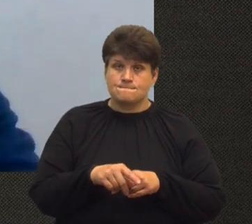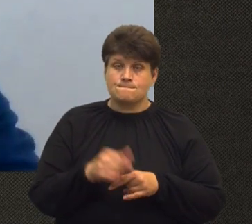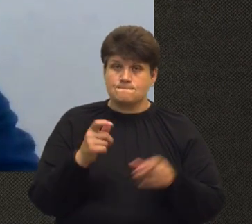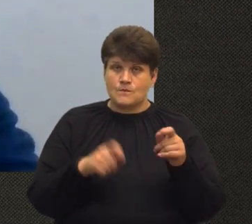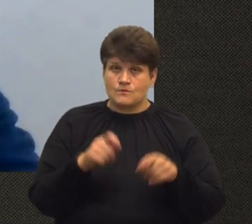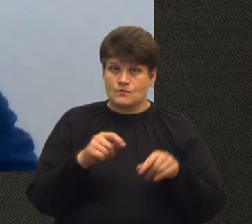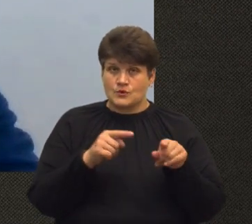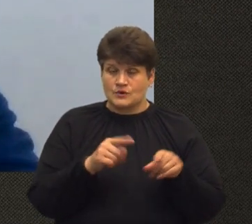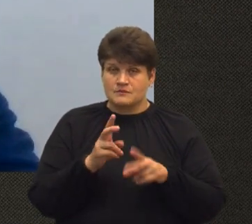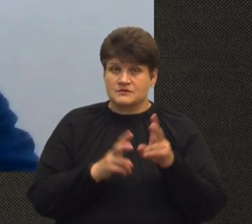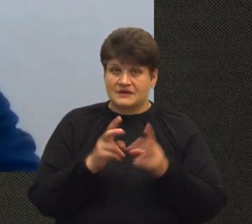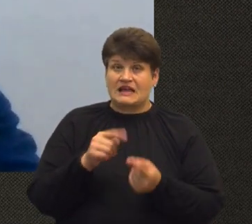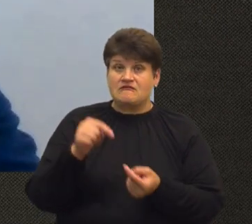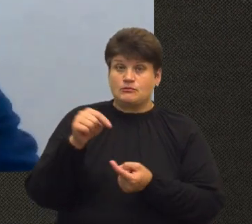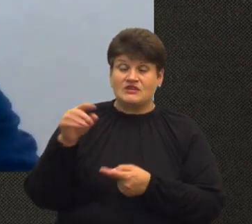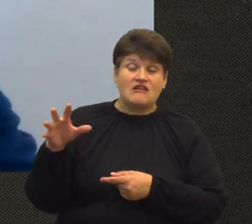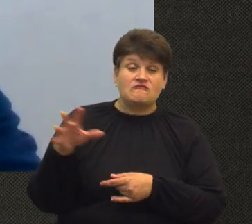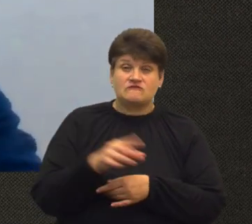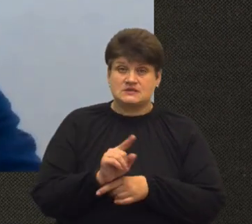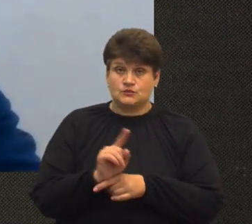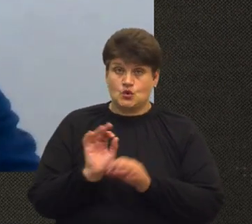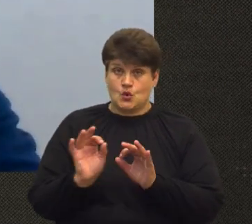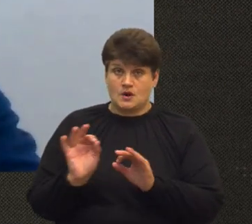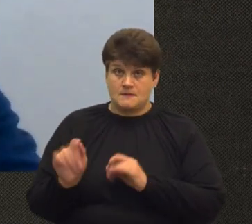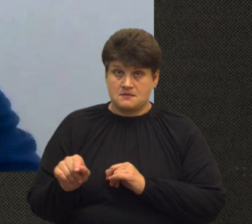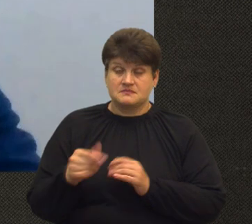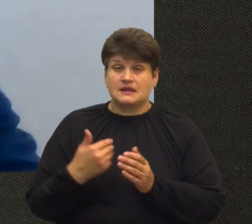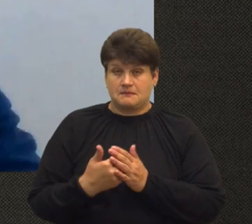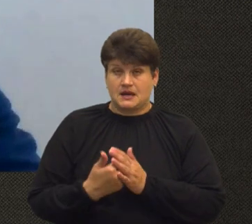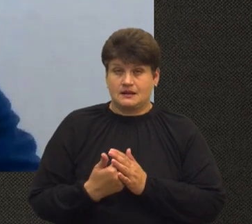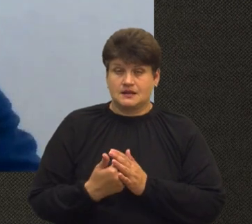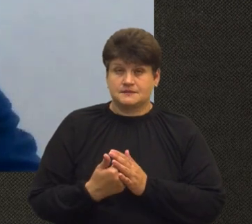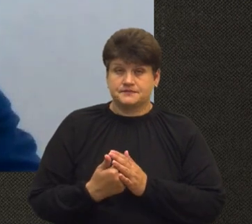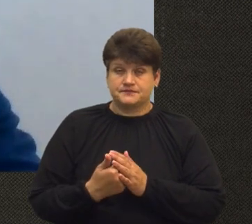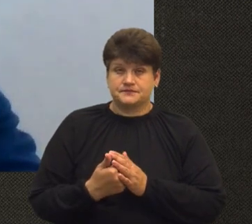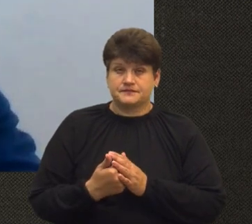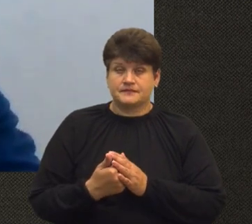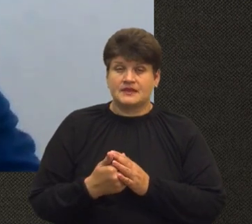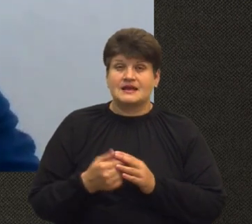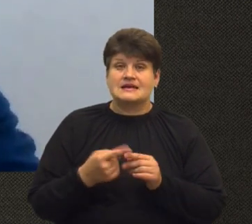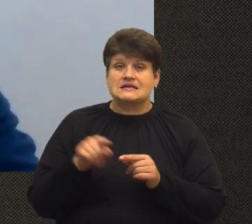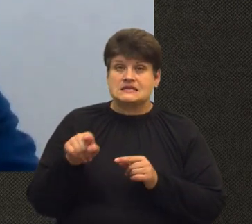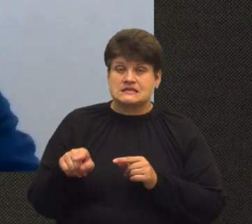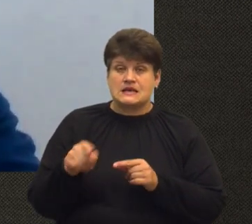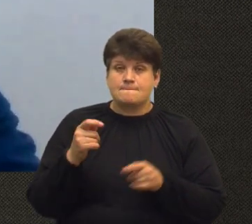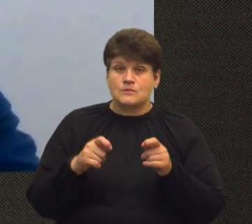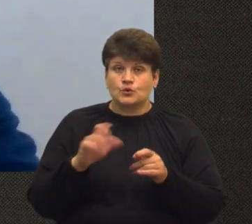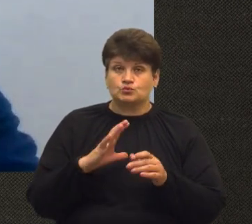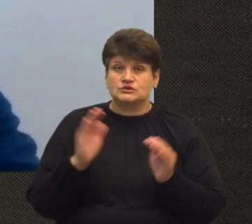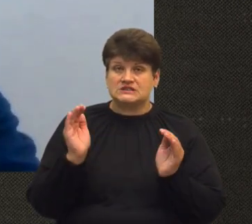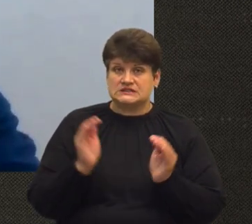відповідає всім нормам, наприклад, ця продукція буде нижчою